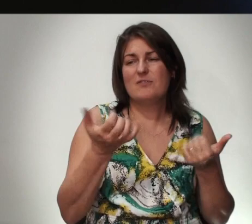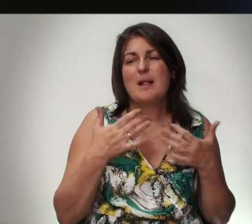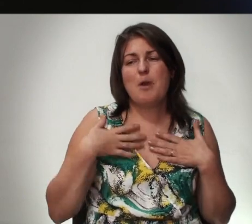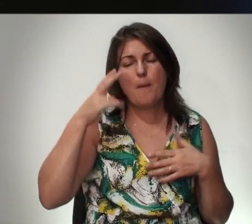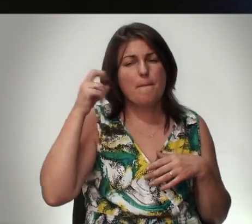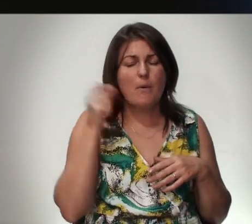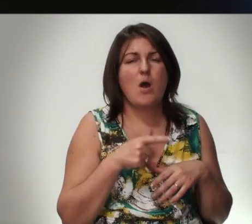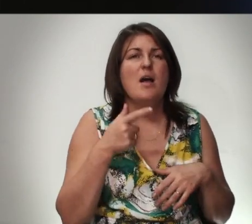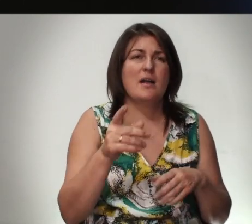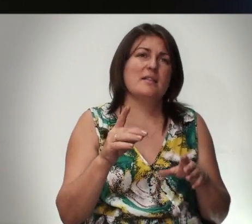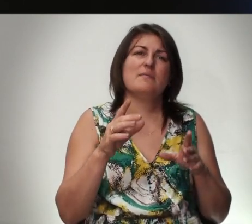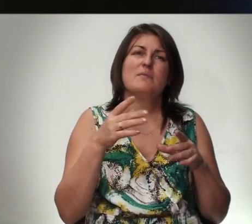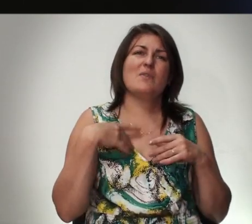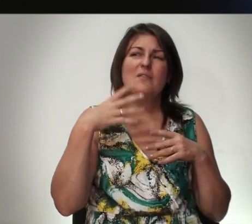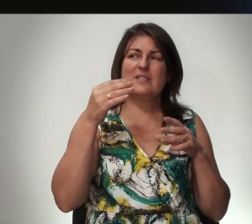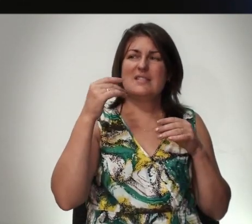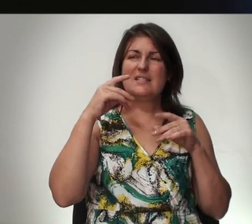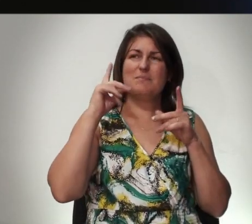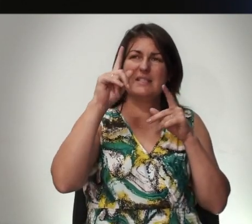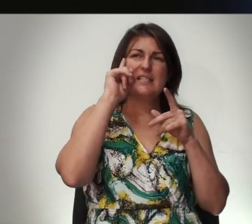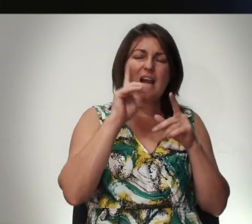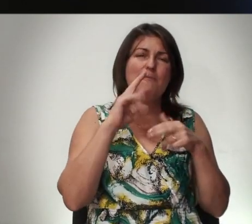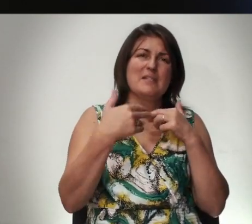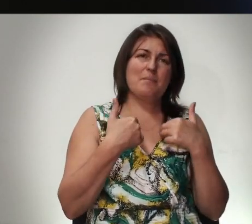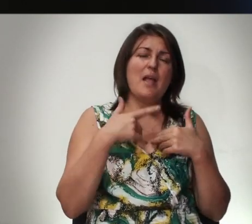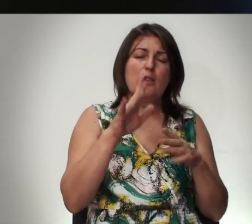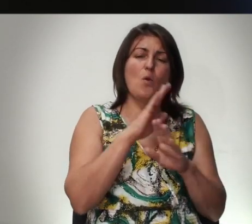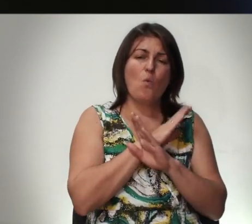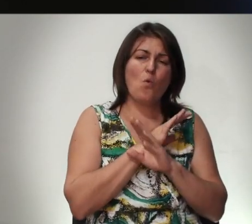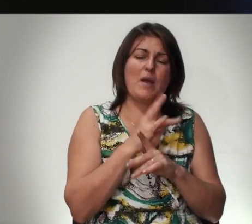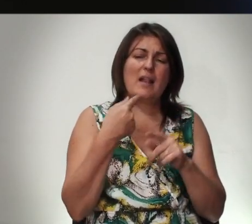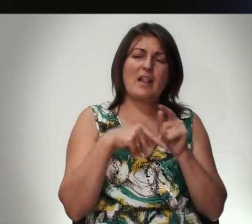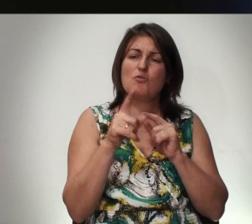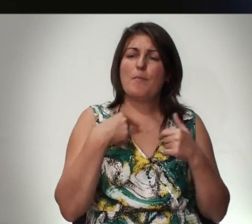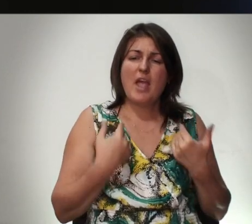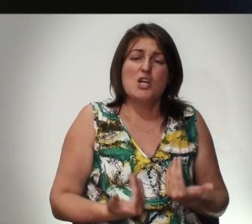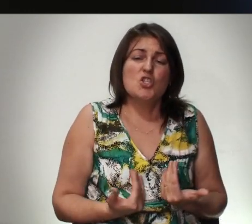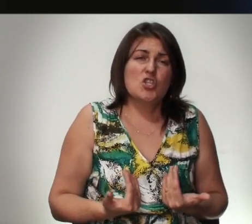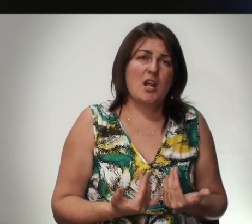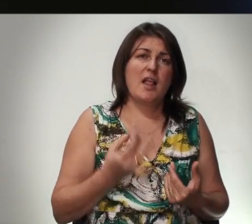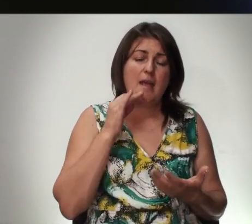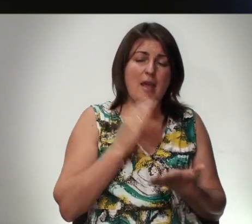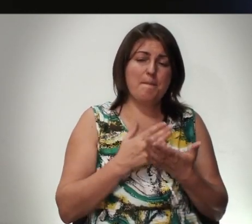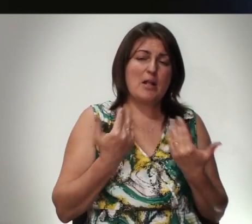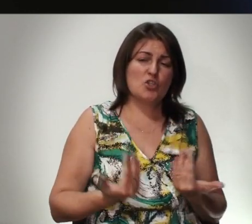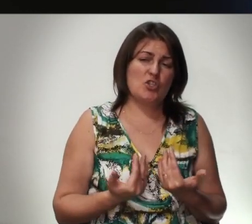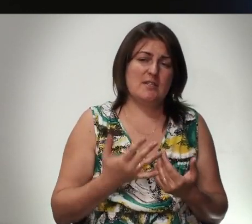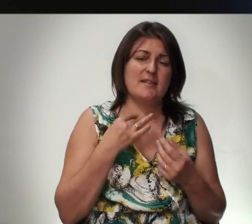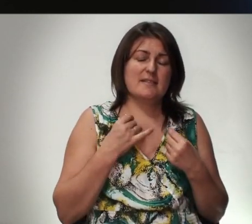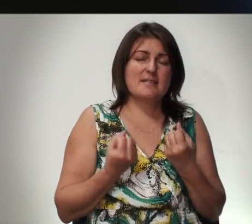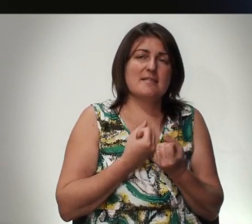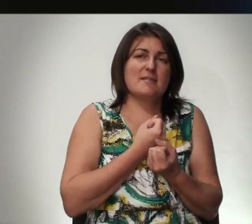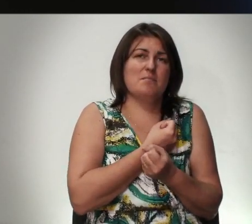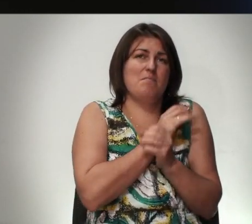Ты Был Избит Изранен Вместо Меня И Умер Для того Чтобы Я Жил И Имел Жизнь С Избытком